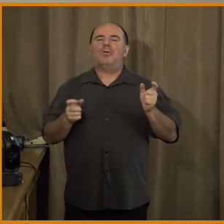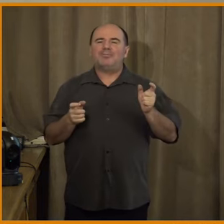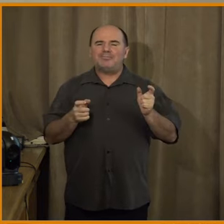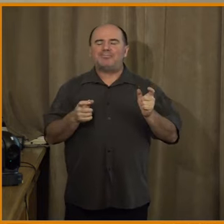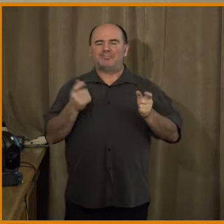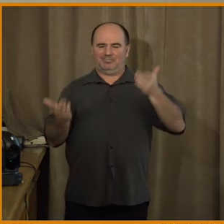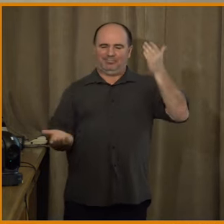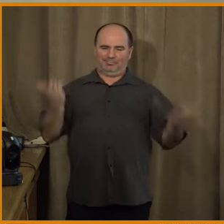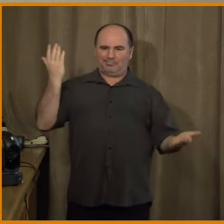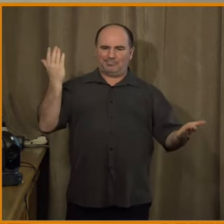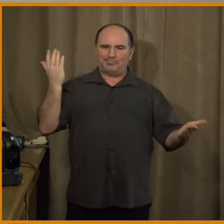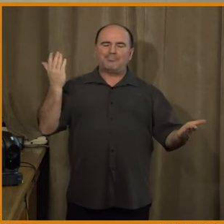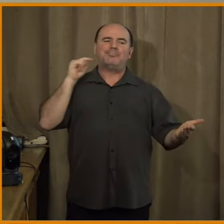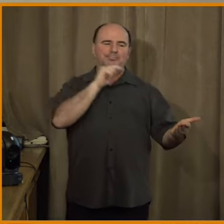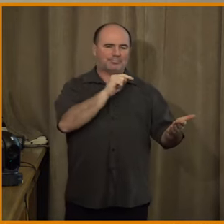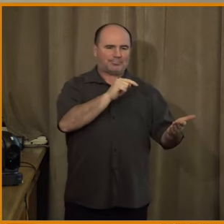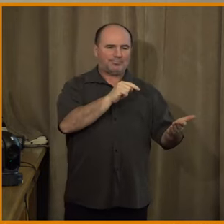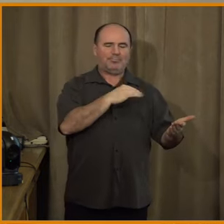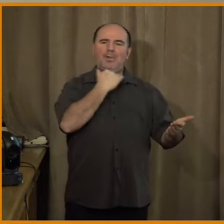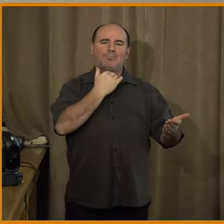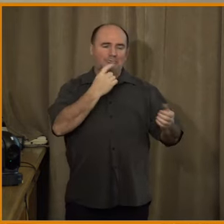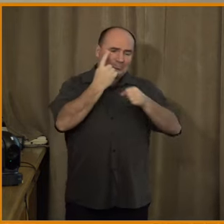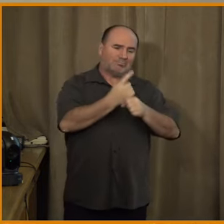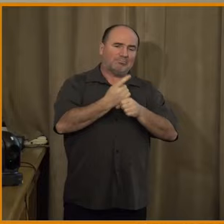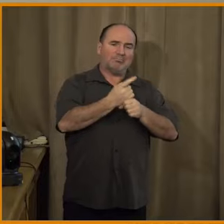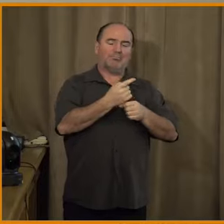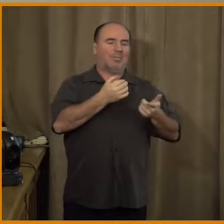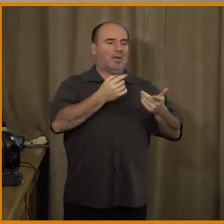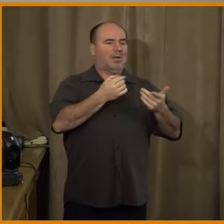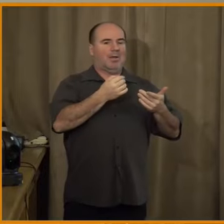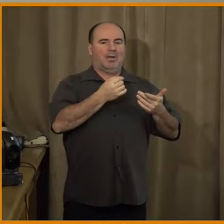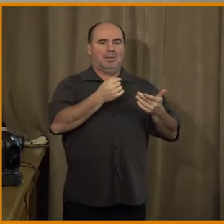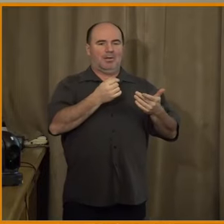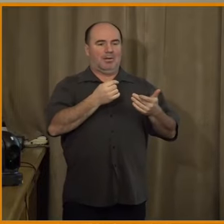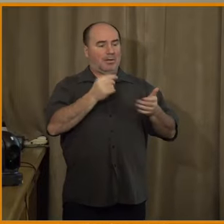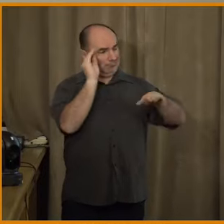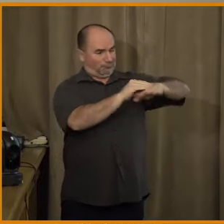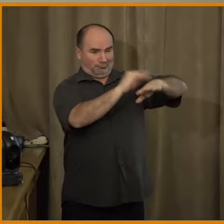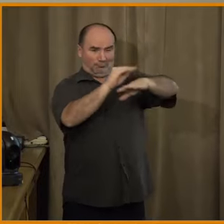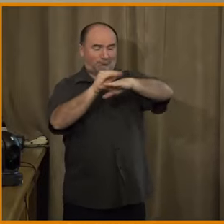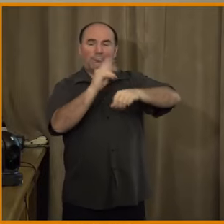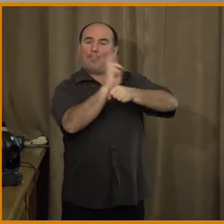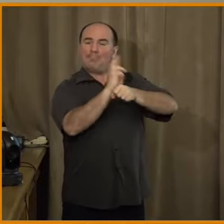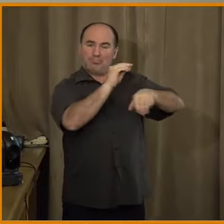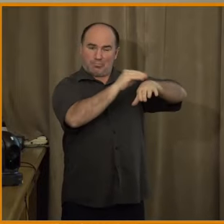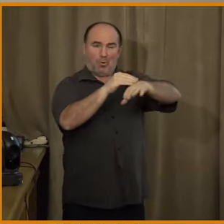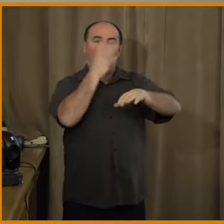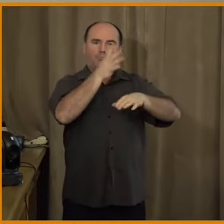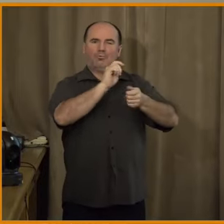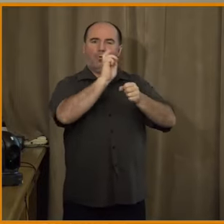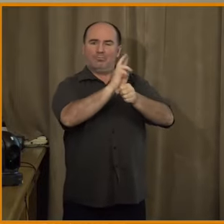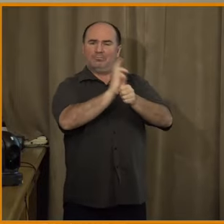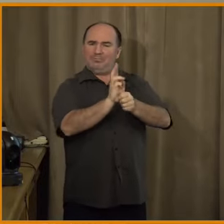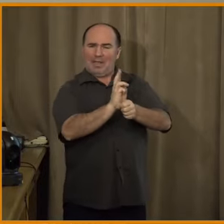mezi tím, jak moc bylo apelováno na boj s dezinformacemi na začátku minulého roku. Ta retorika byla ohromně